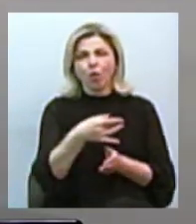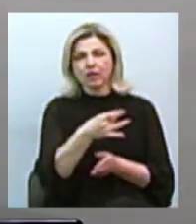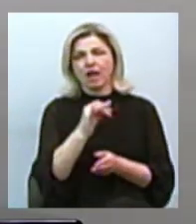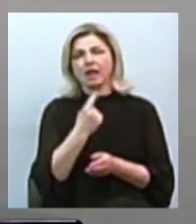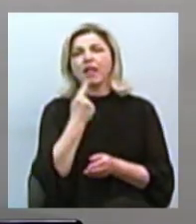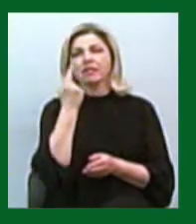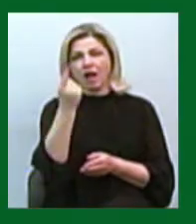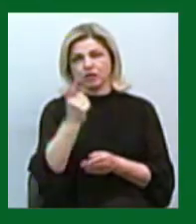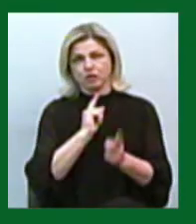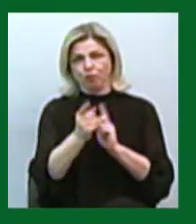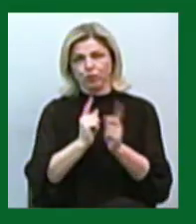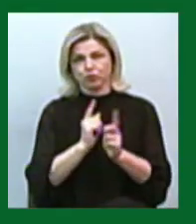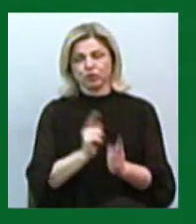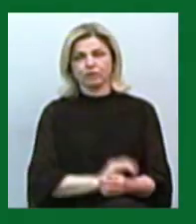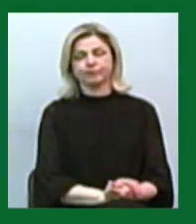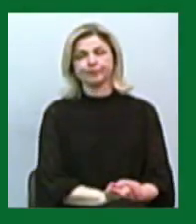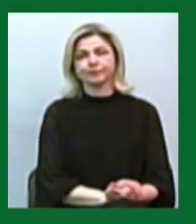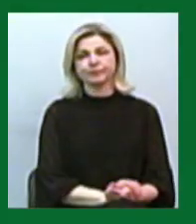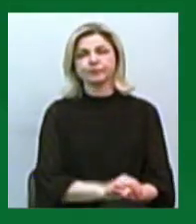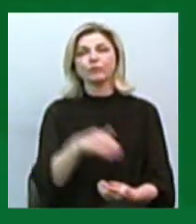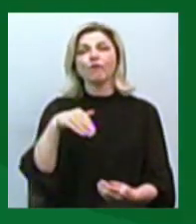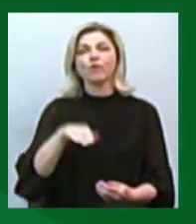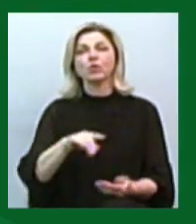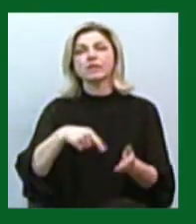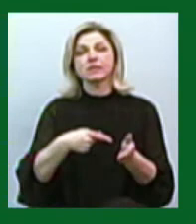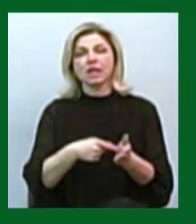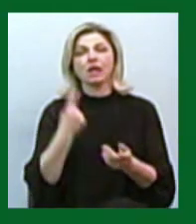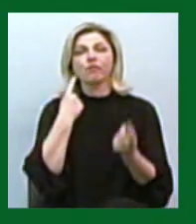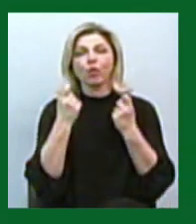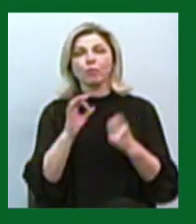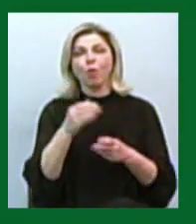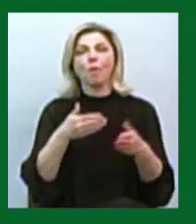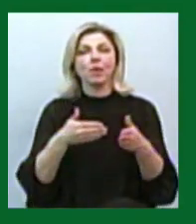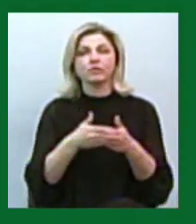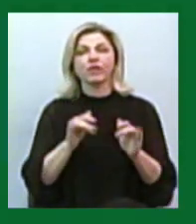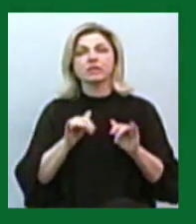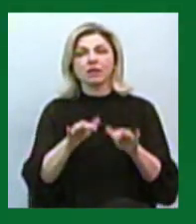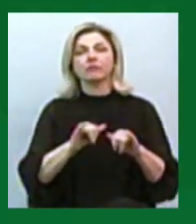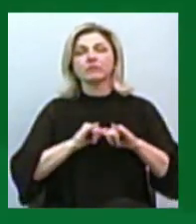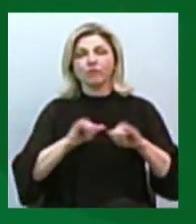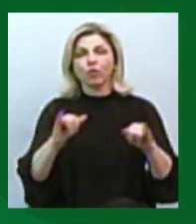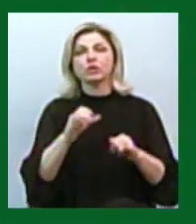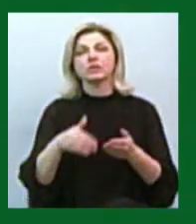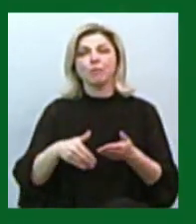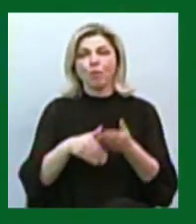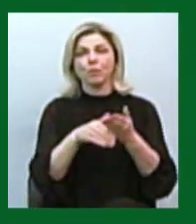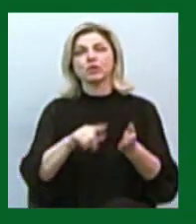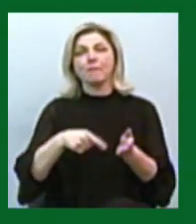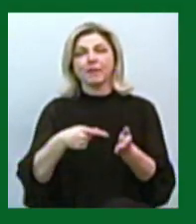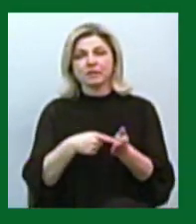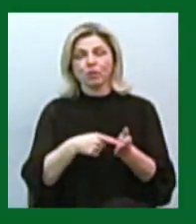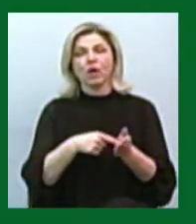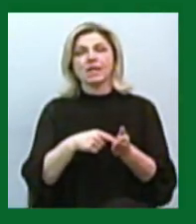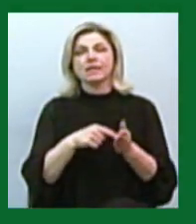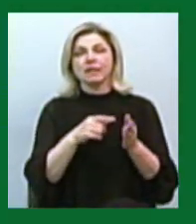сполучення. У Вознесенську інформацію про обмежувальні заходи розповсюджують за допомогою міської системи